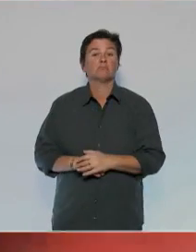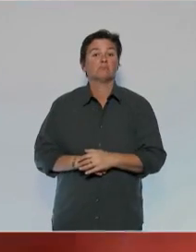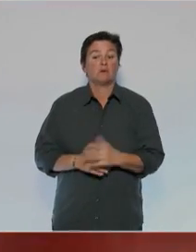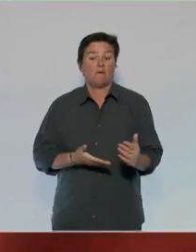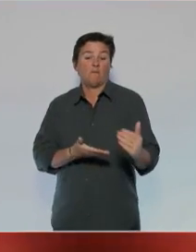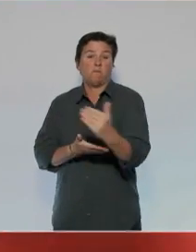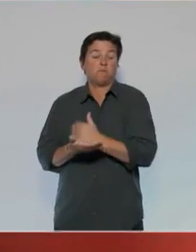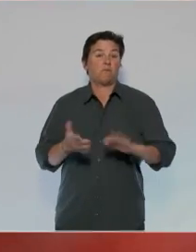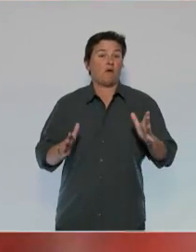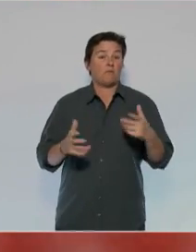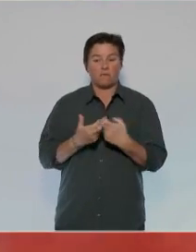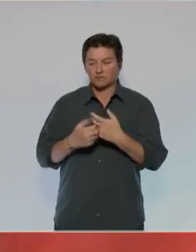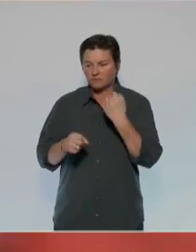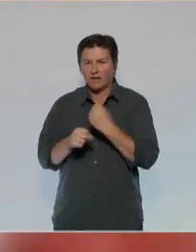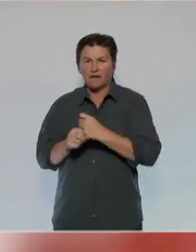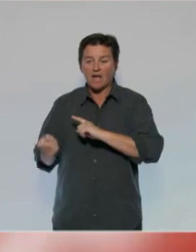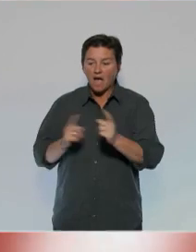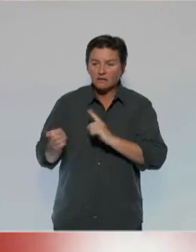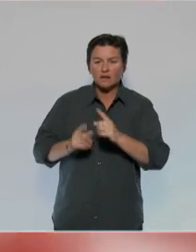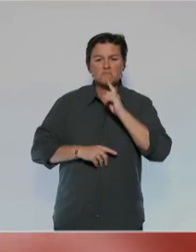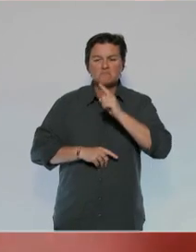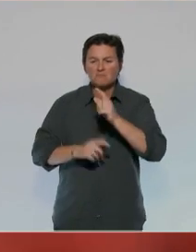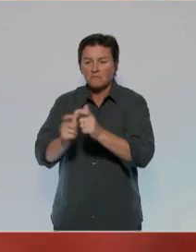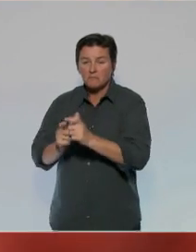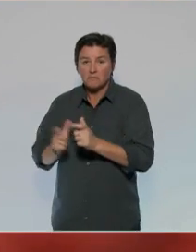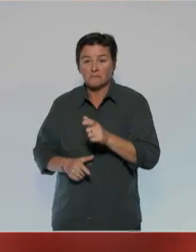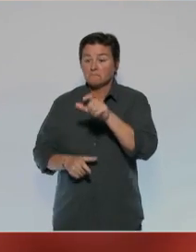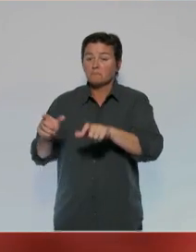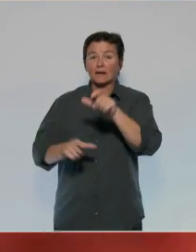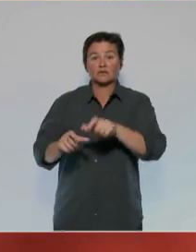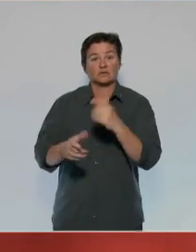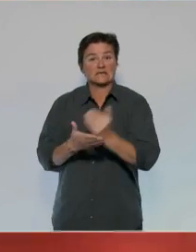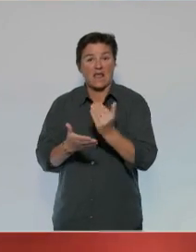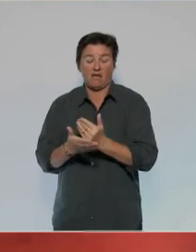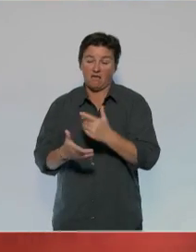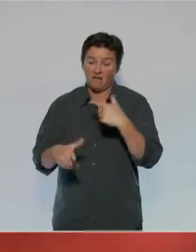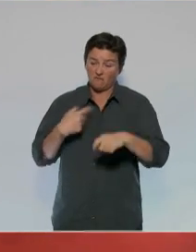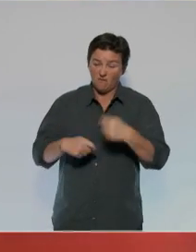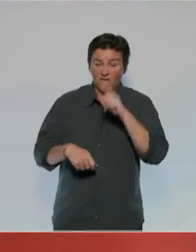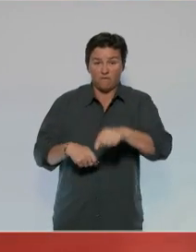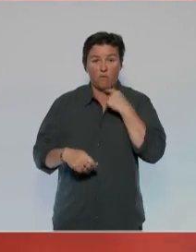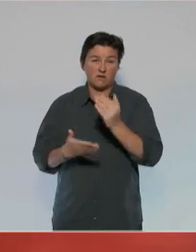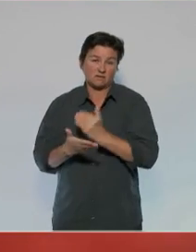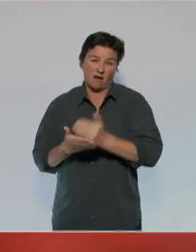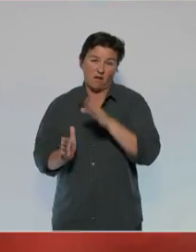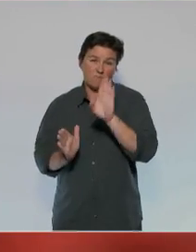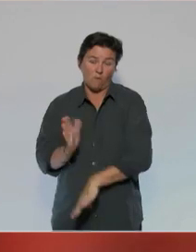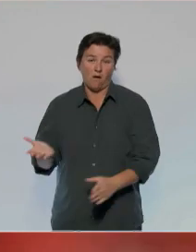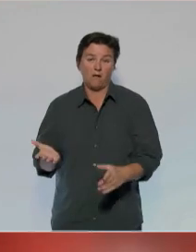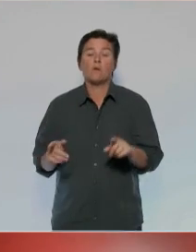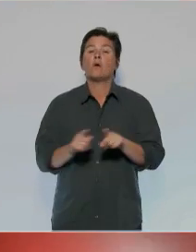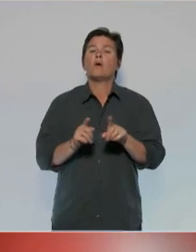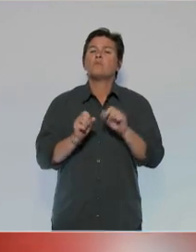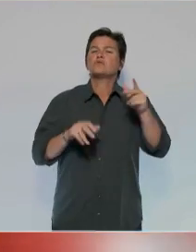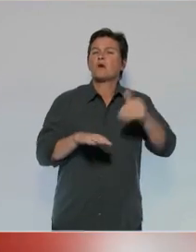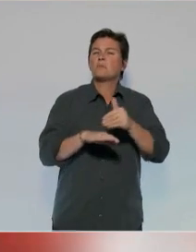réalisés avec le travail intérimaire et la sous-traitance, où les salariés sont plus flexibles et plus mal payés. Ces milliards sont aussi